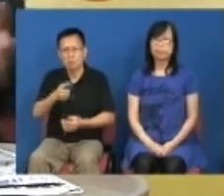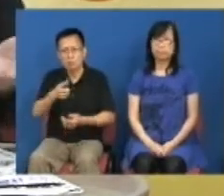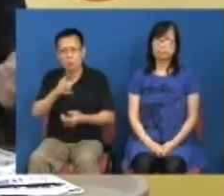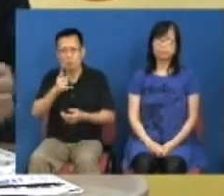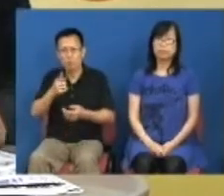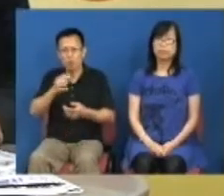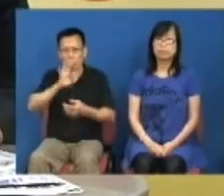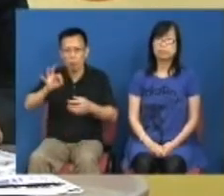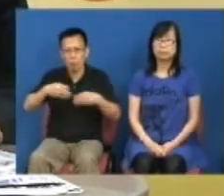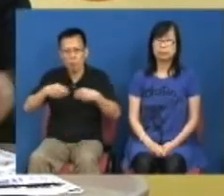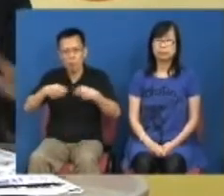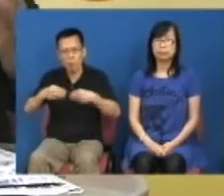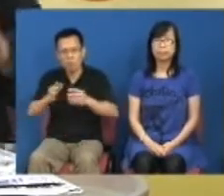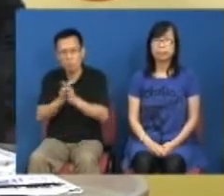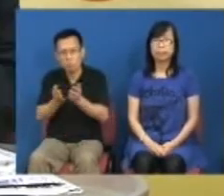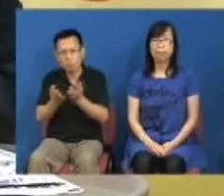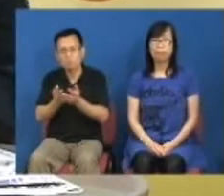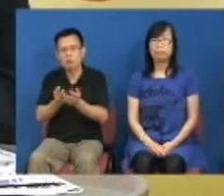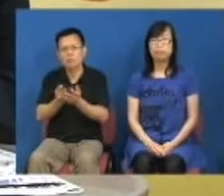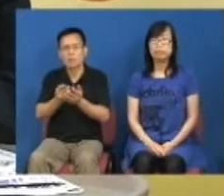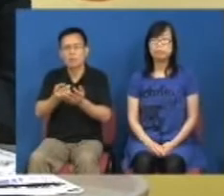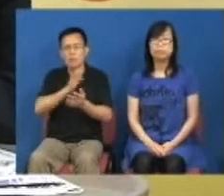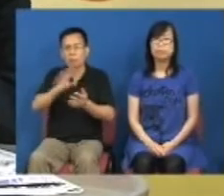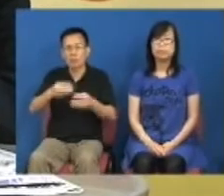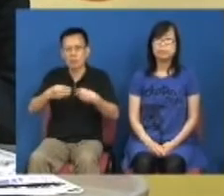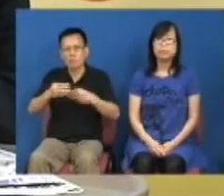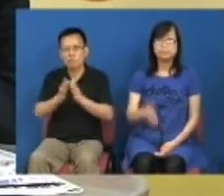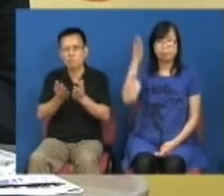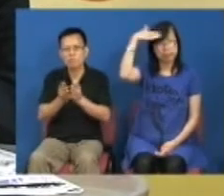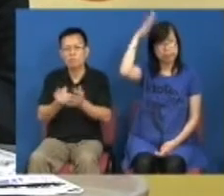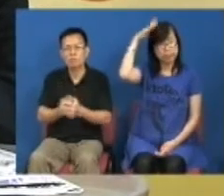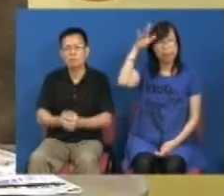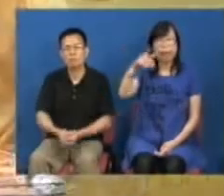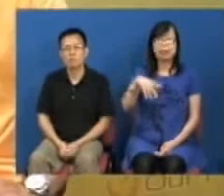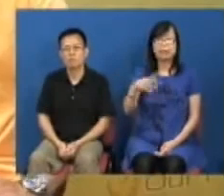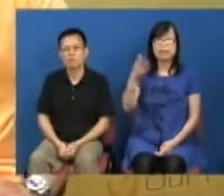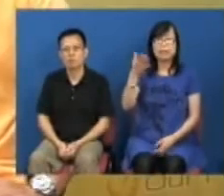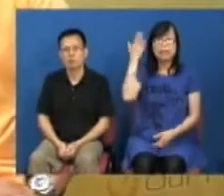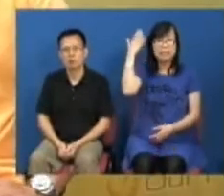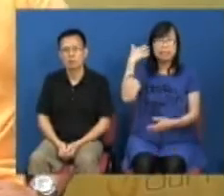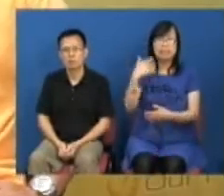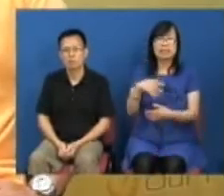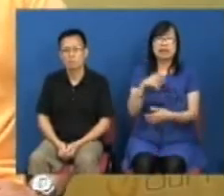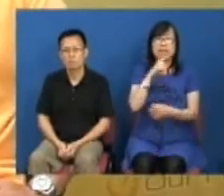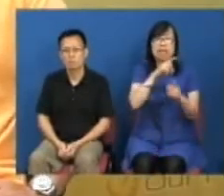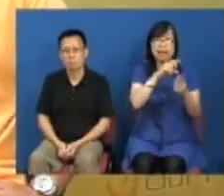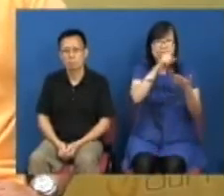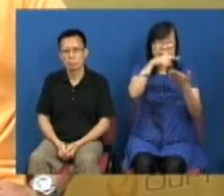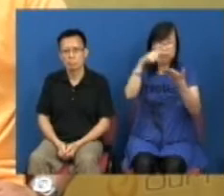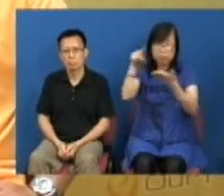那些是没有教科书的那些是不需要教科书的明白加上早前有一些民意调查